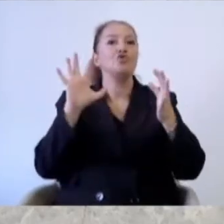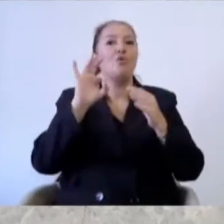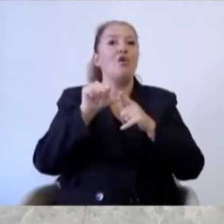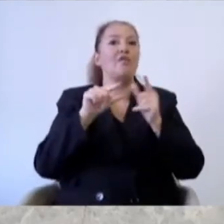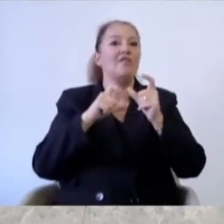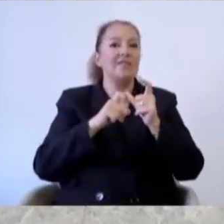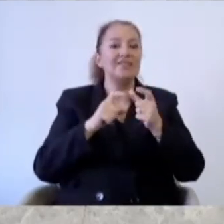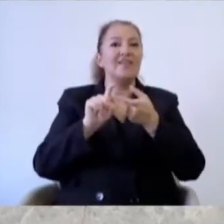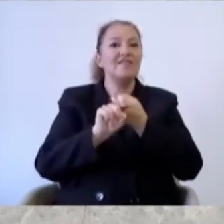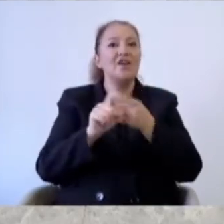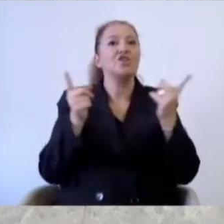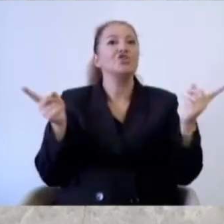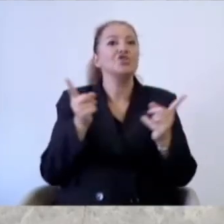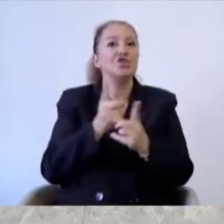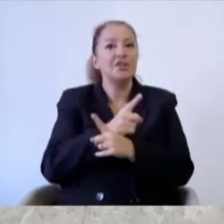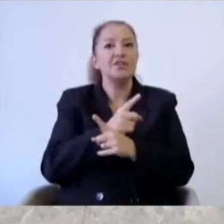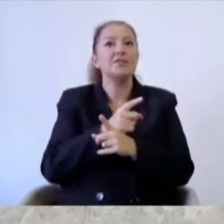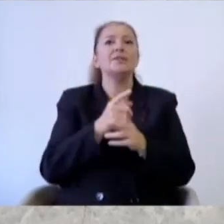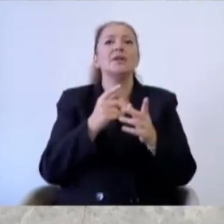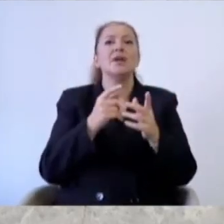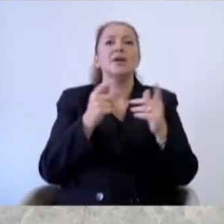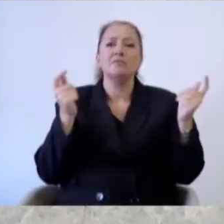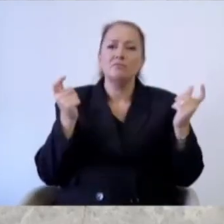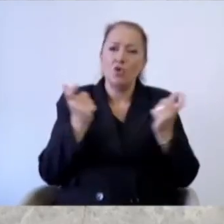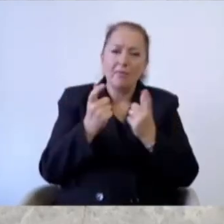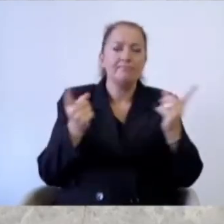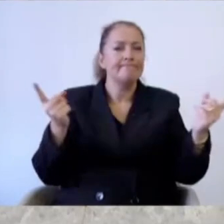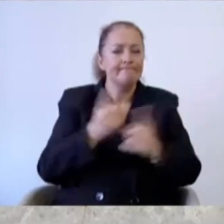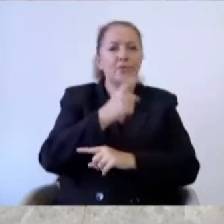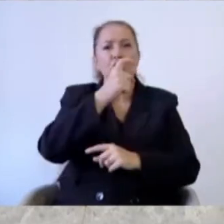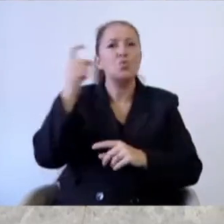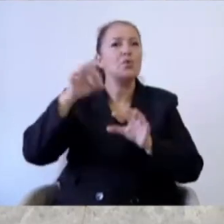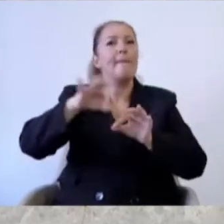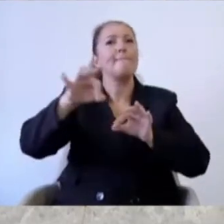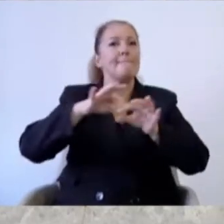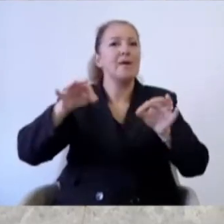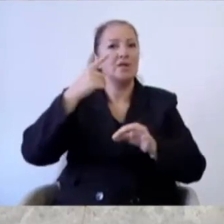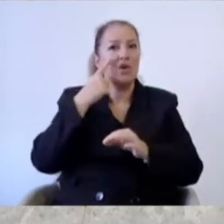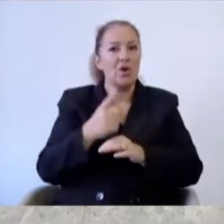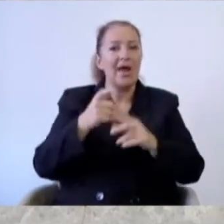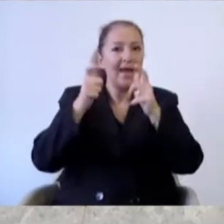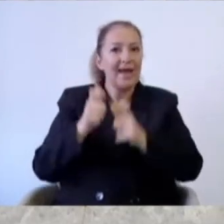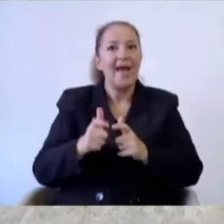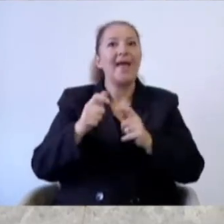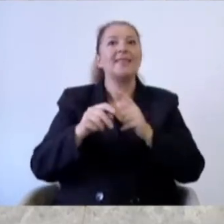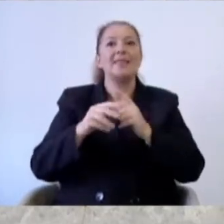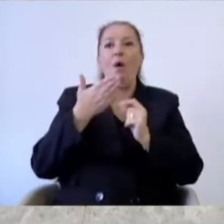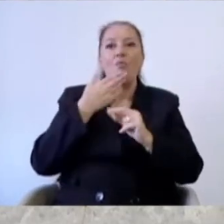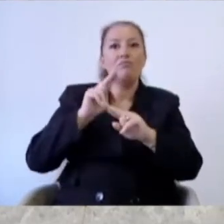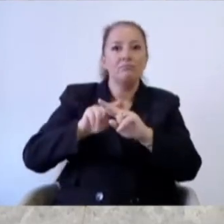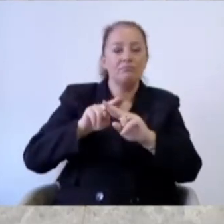ve çeşitli atölyelerin bulunduğu yaklaşık dokuz yüz metrekarelik kent enstitüsüyle